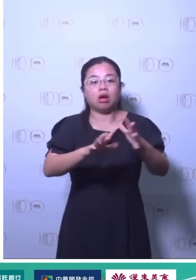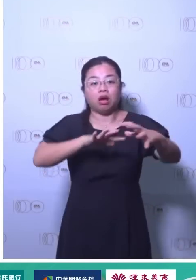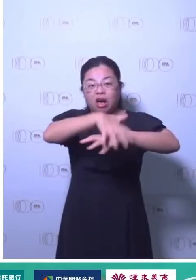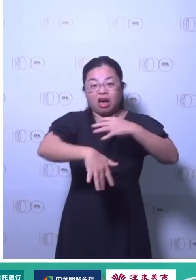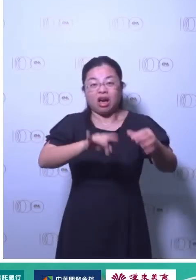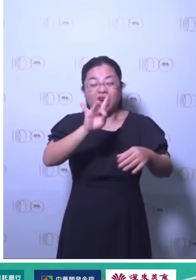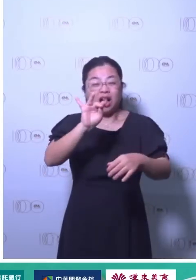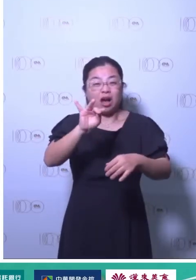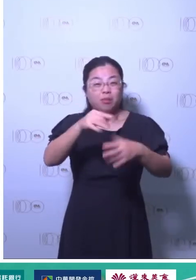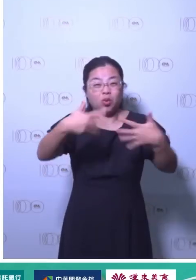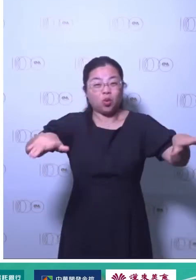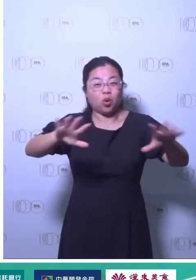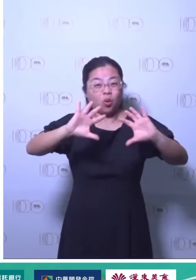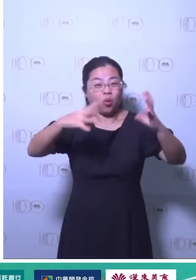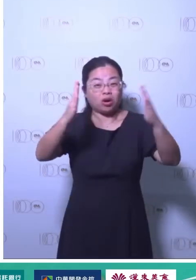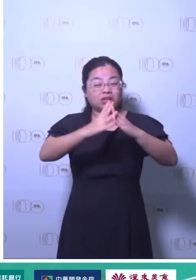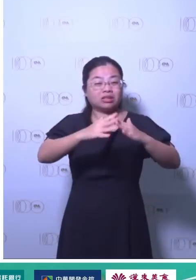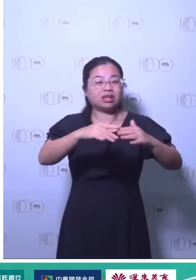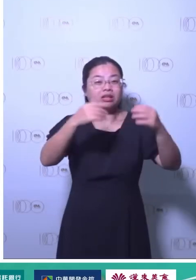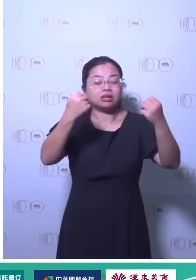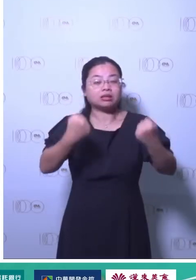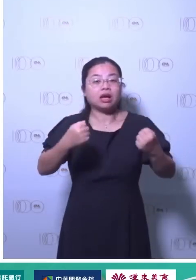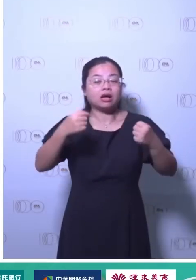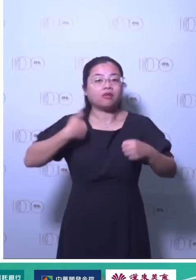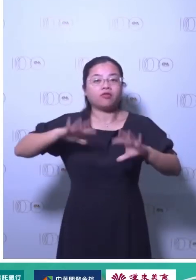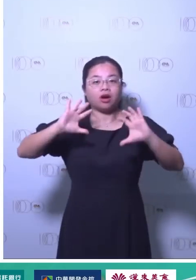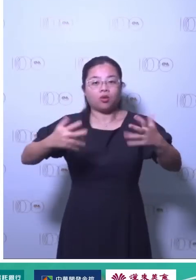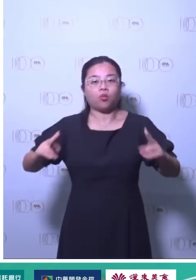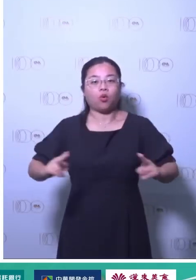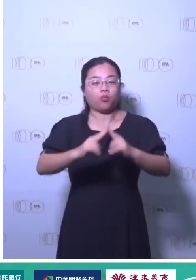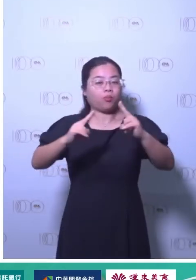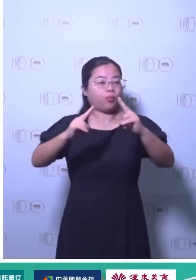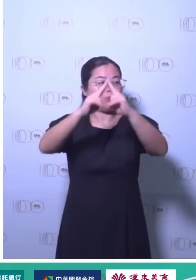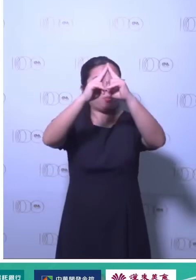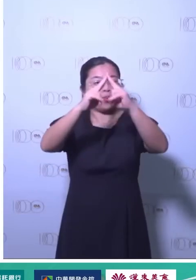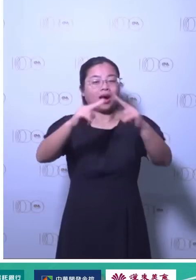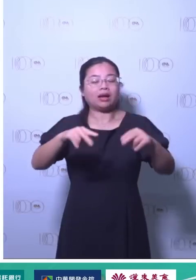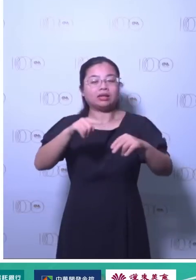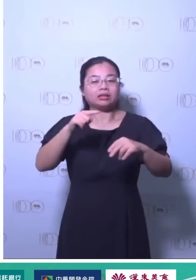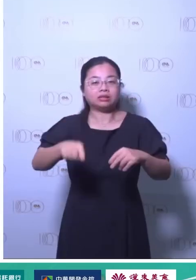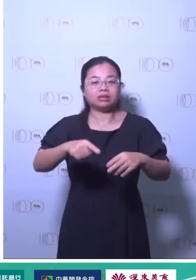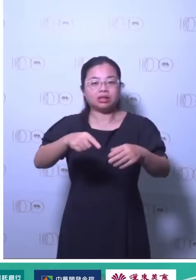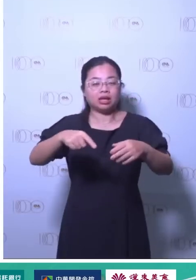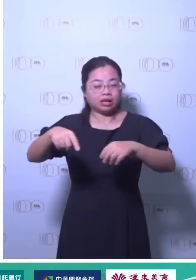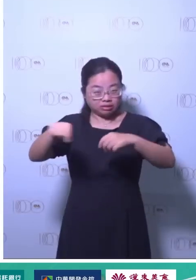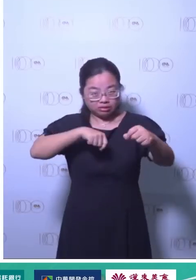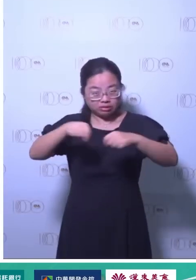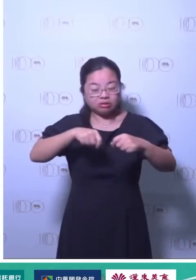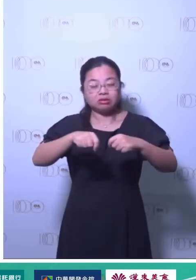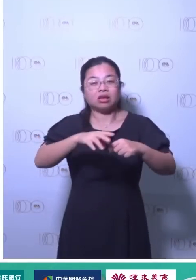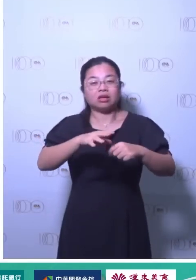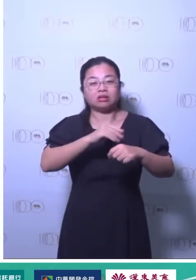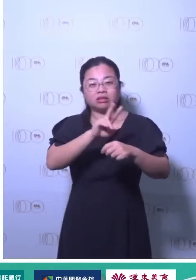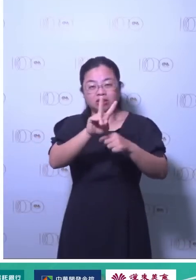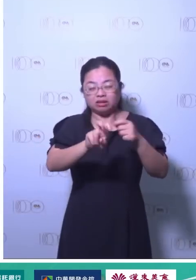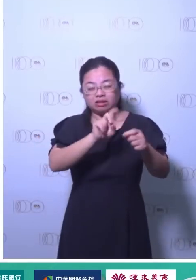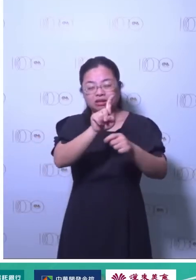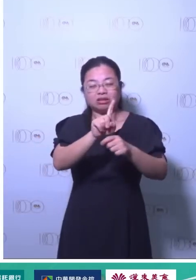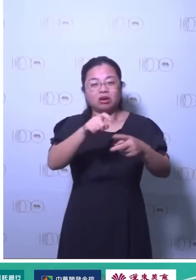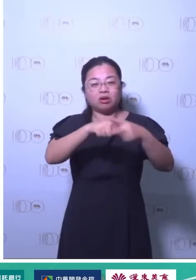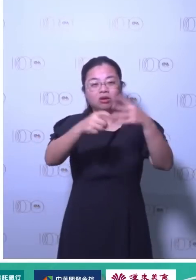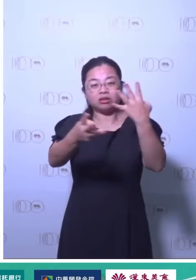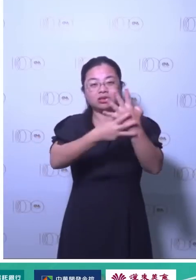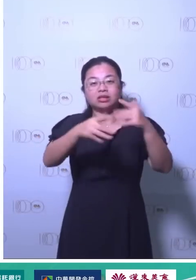所以你必须要做你要往前走那这个大家说好要做更具体点来说是什么其实是在2015年的时候全世界